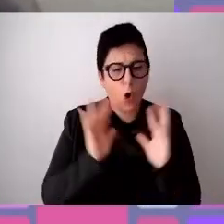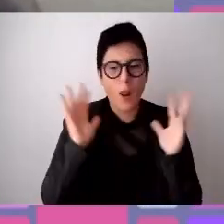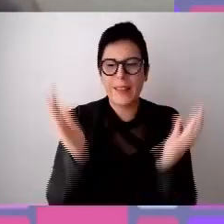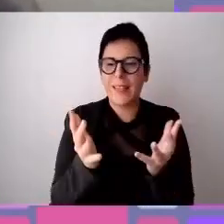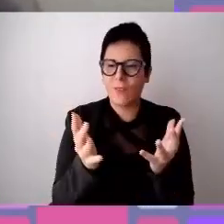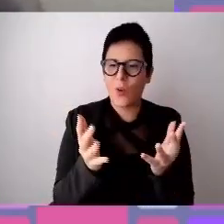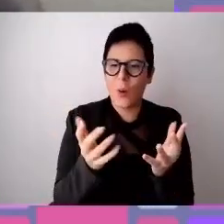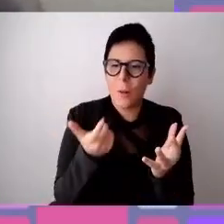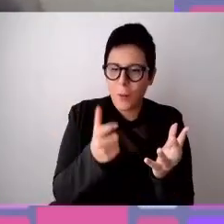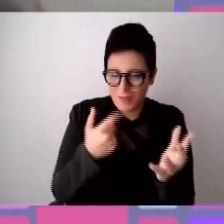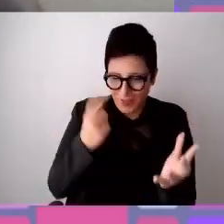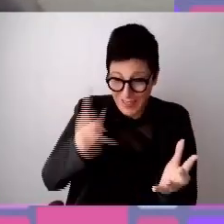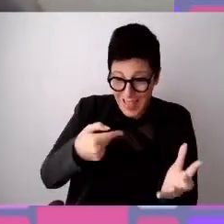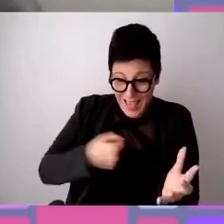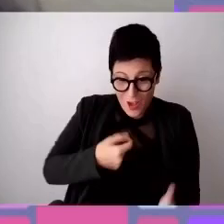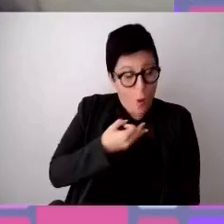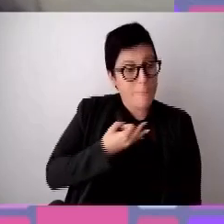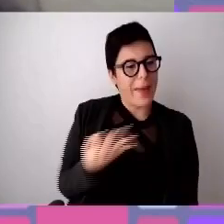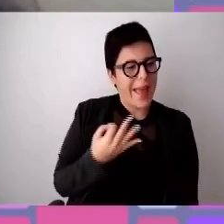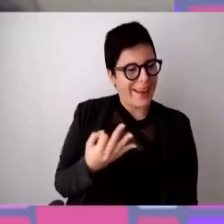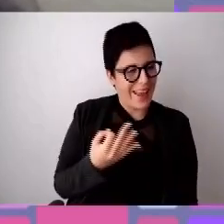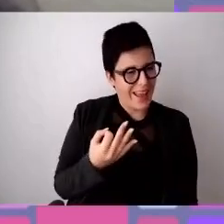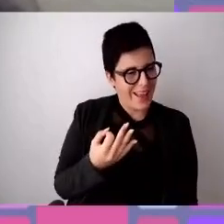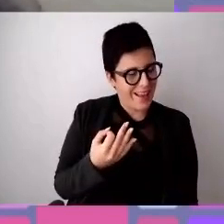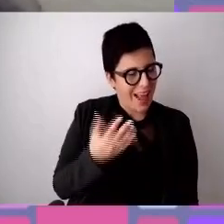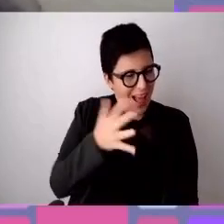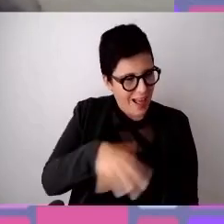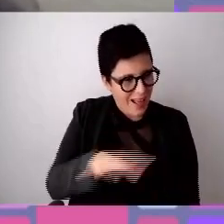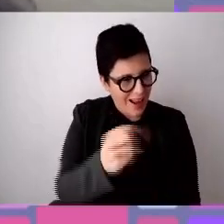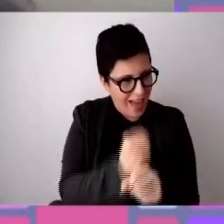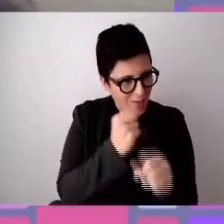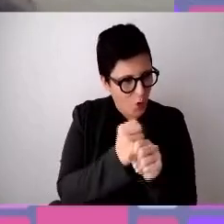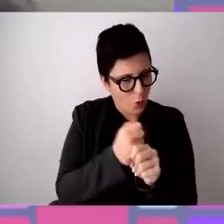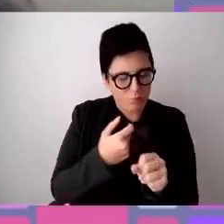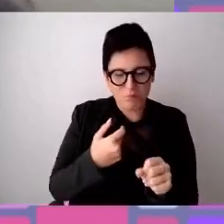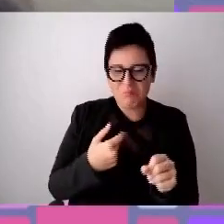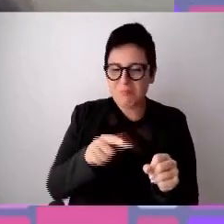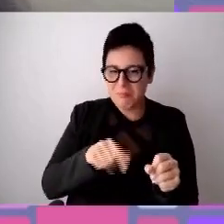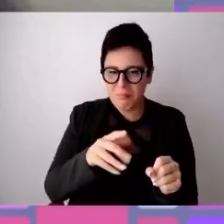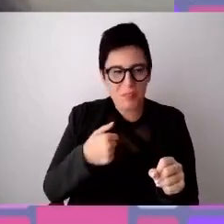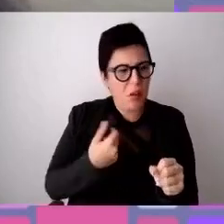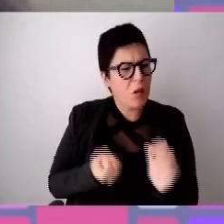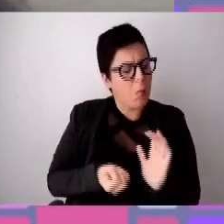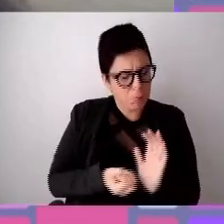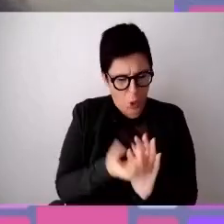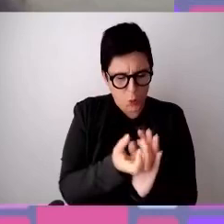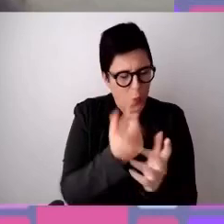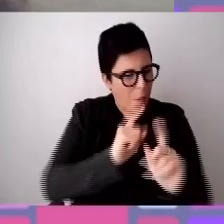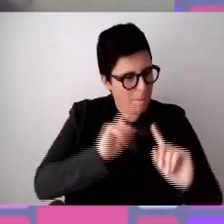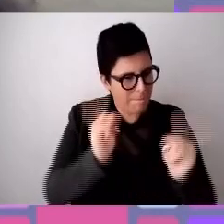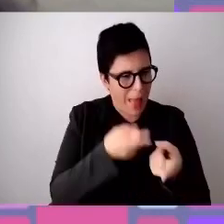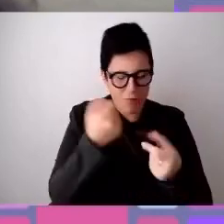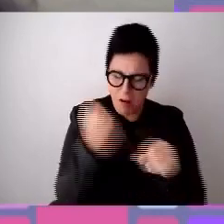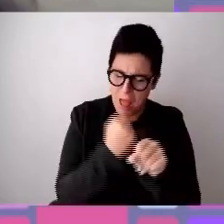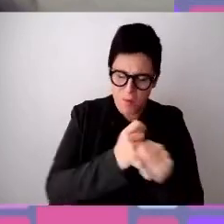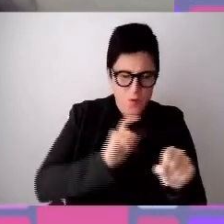luogo di lavoro lavora meglio e produce di più e fa star bene e fa star meglio anche gli altri.